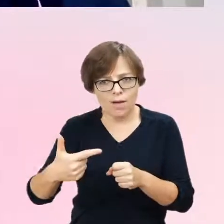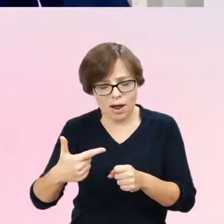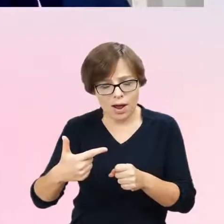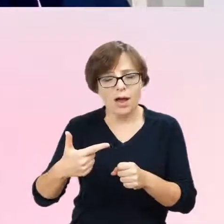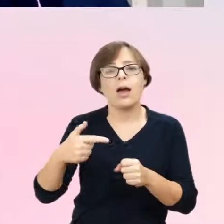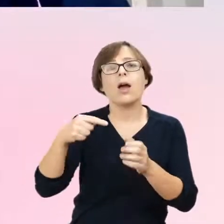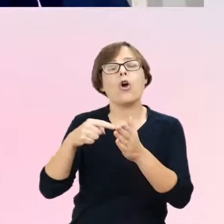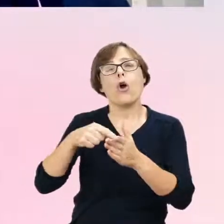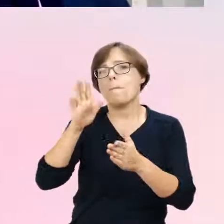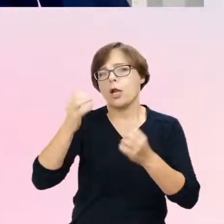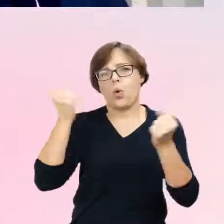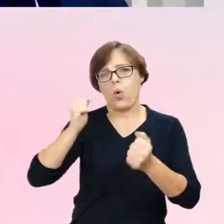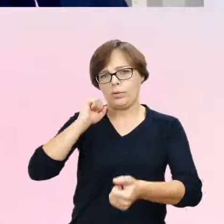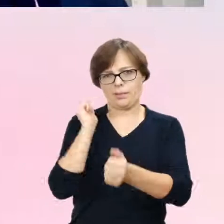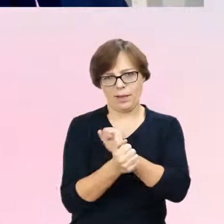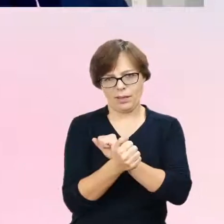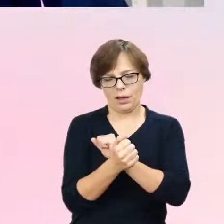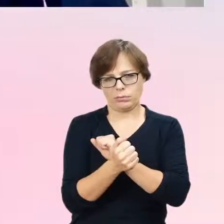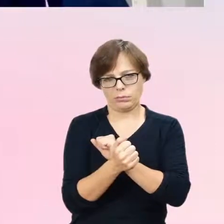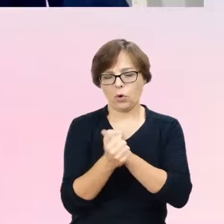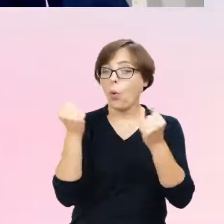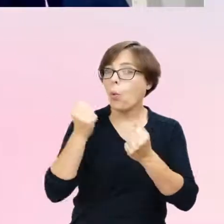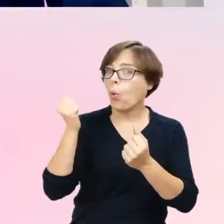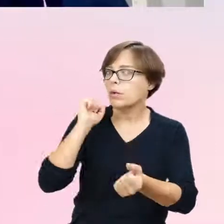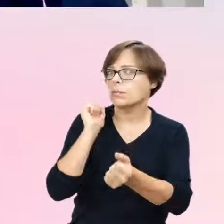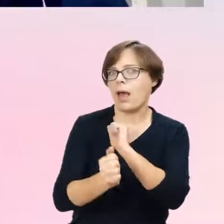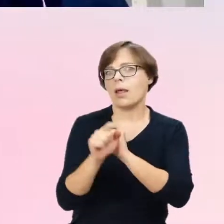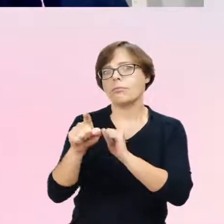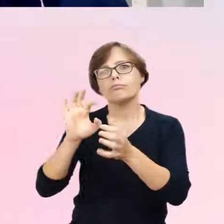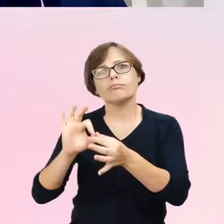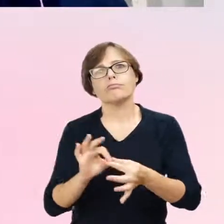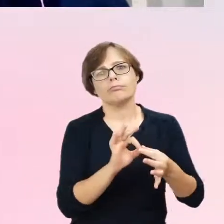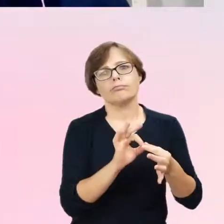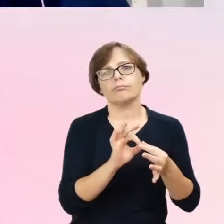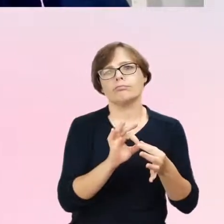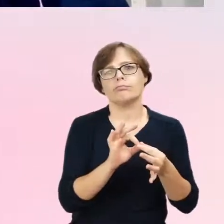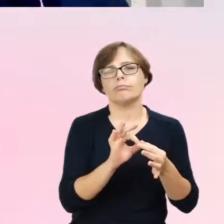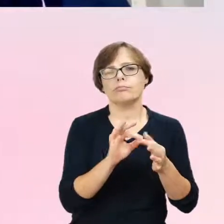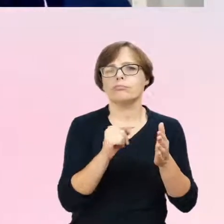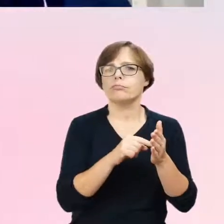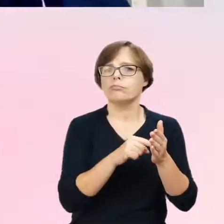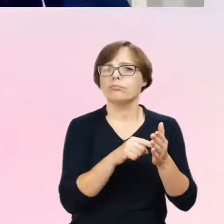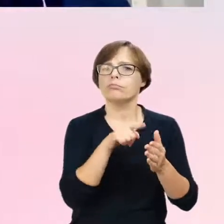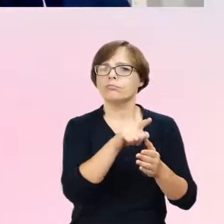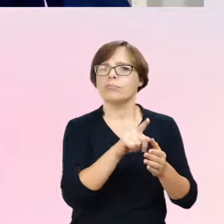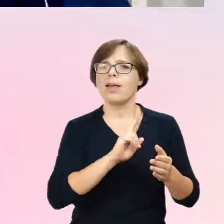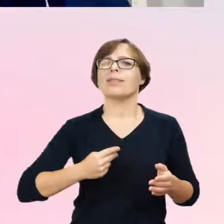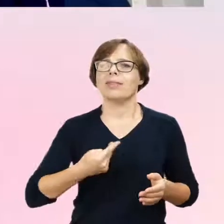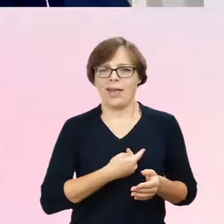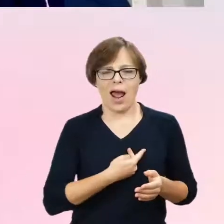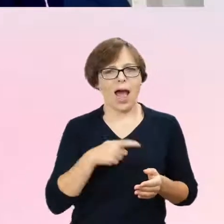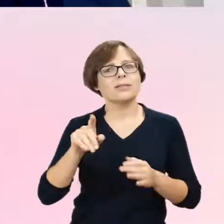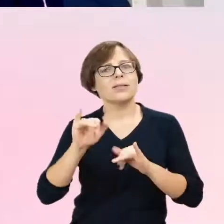następuje potężna zmiana w rozumieniu właśnie tego zjawiska związanego z